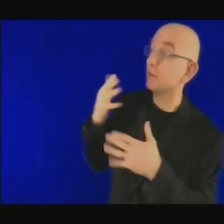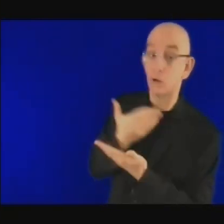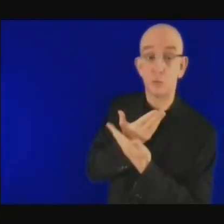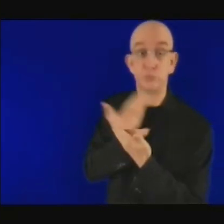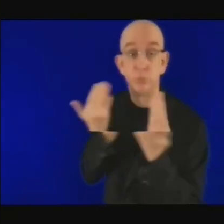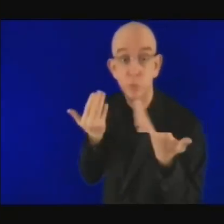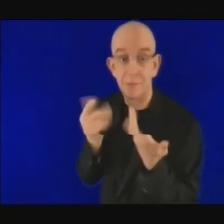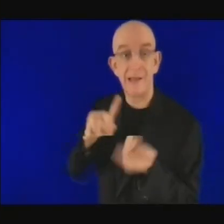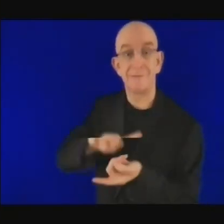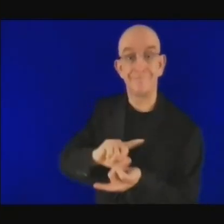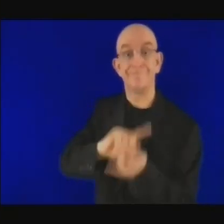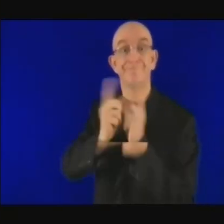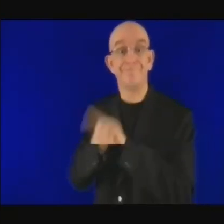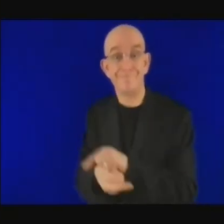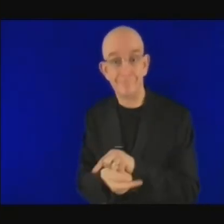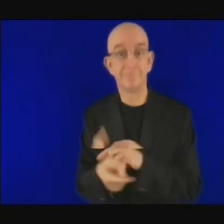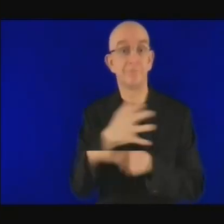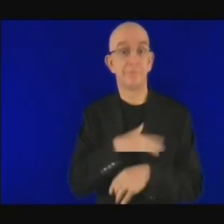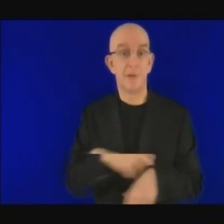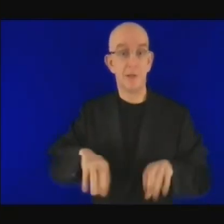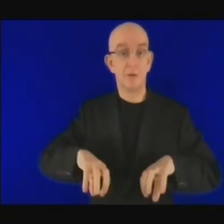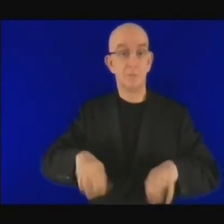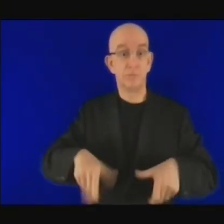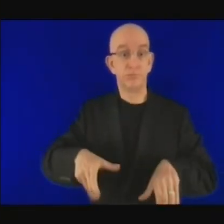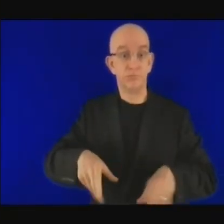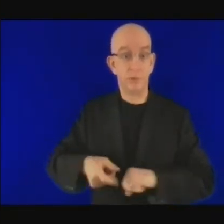les pompes à eau.